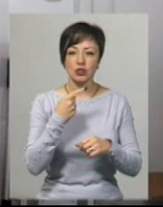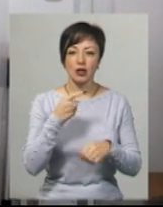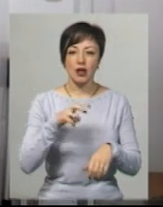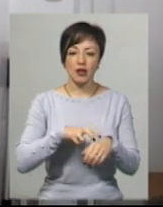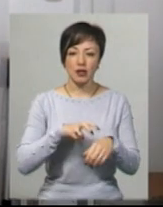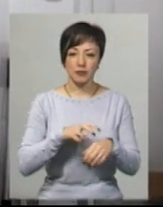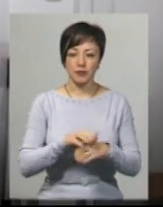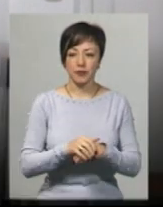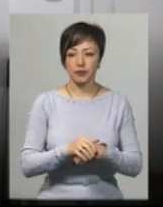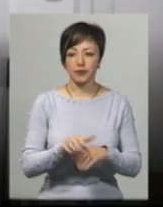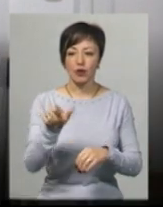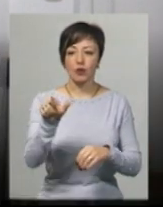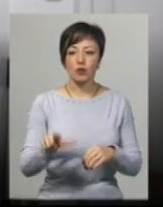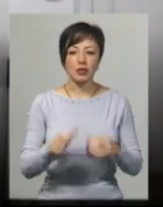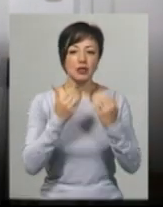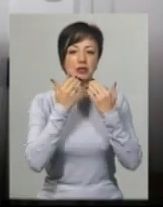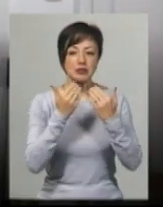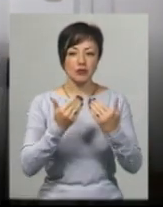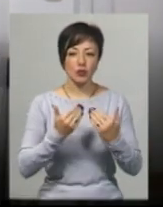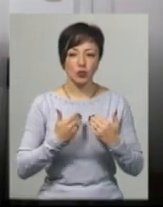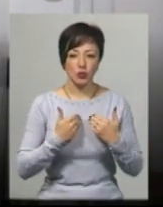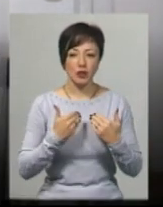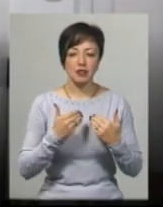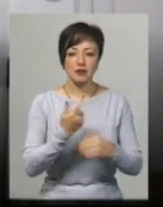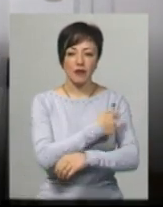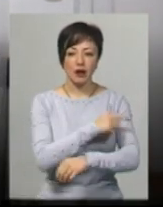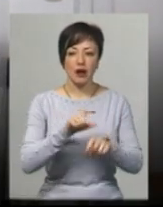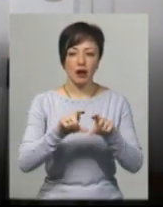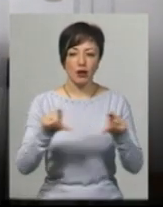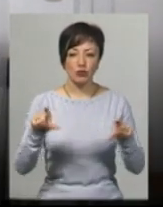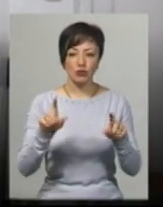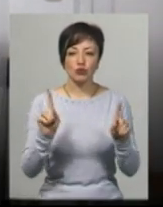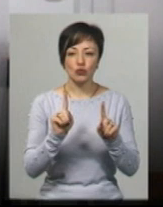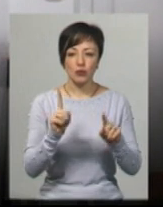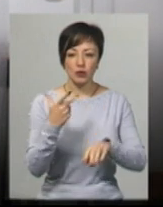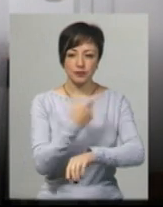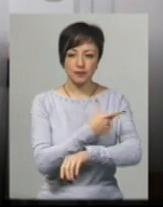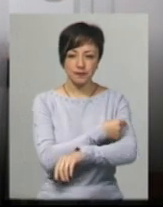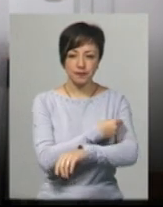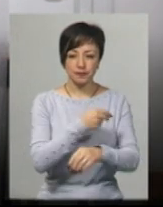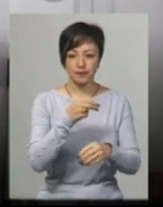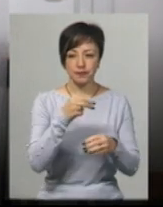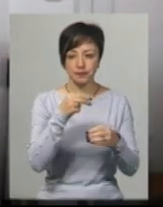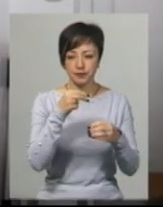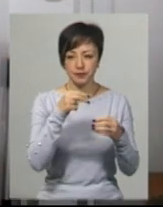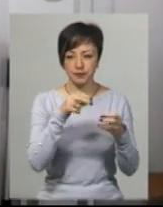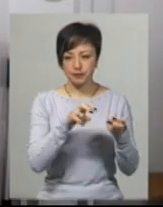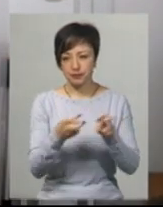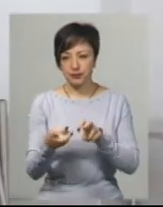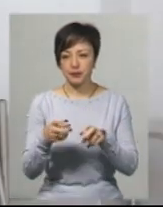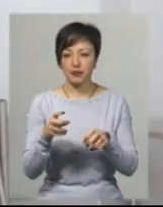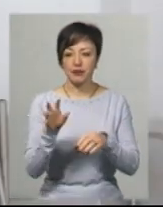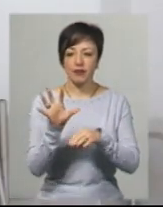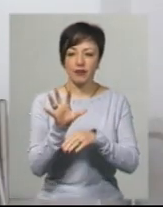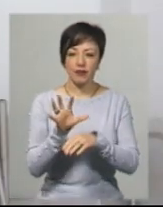звернулася в лікарню з метою усипити, провести ефтаназію тварин.